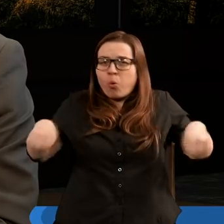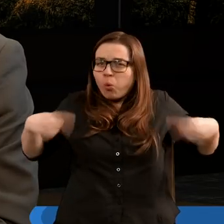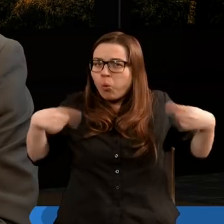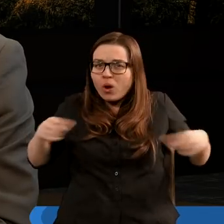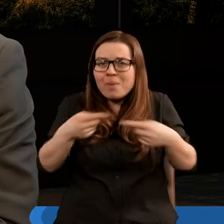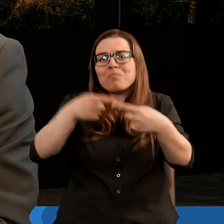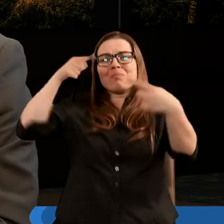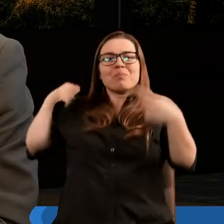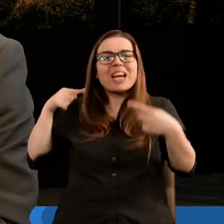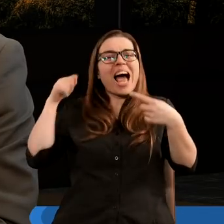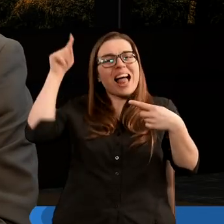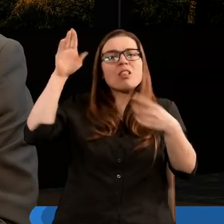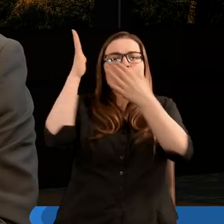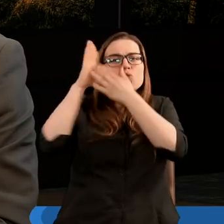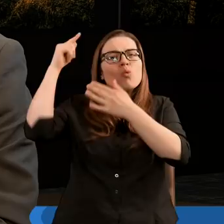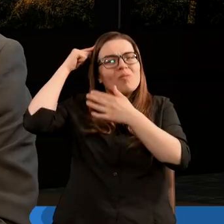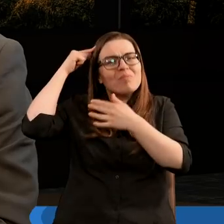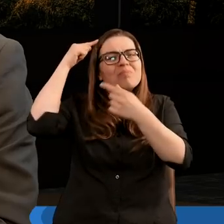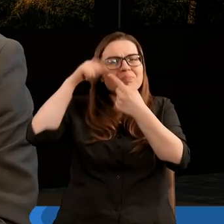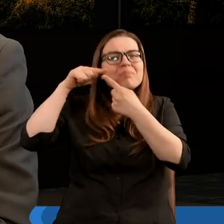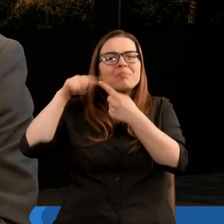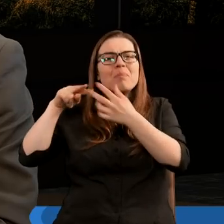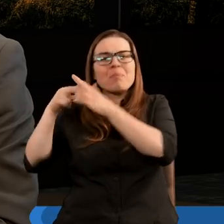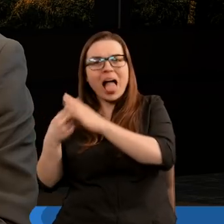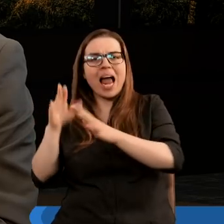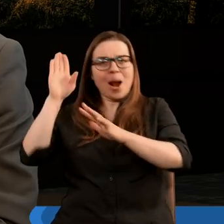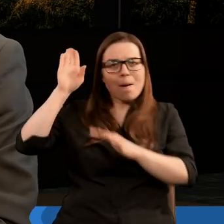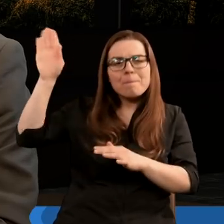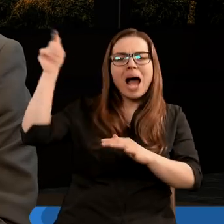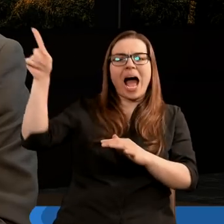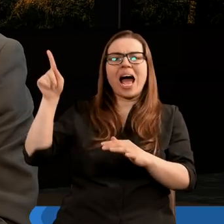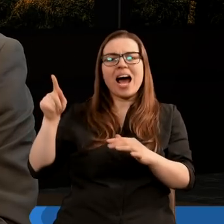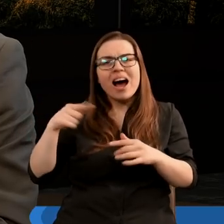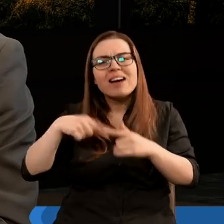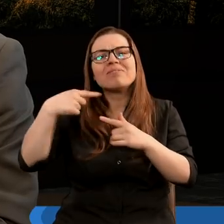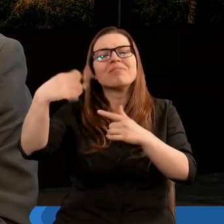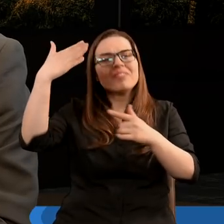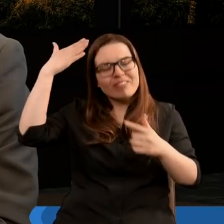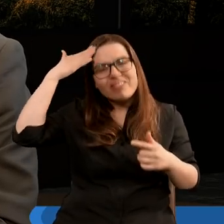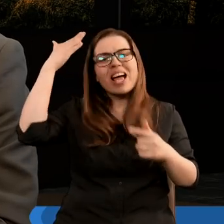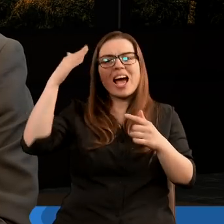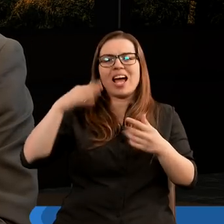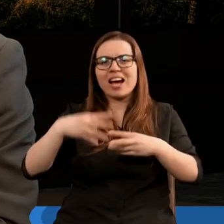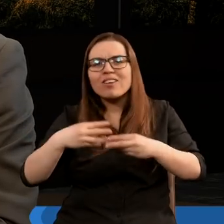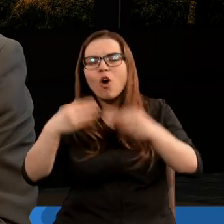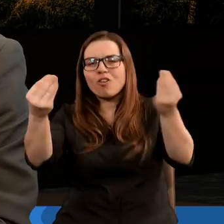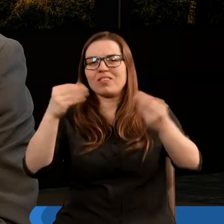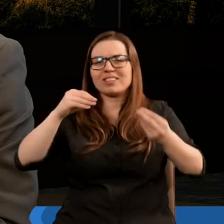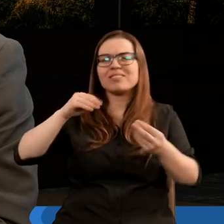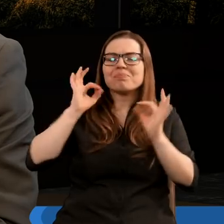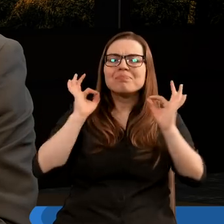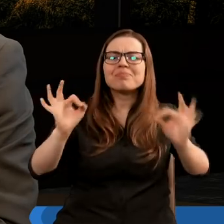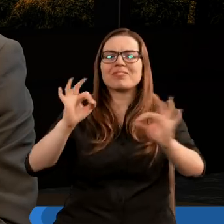niezwykłe, że rzeczywiście ta Ewangelia wieczna zaczyna mieć te rozmiary